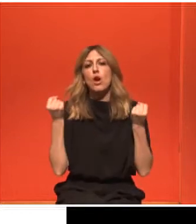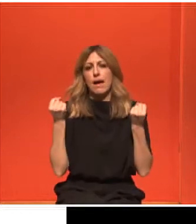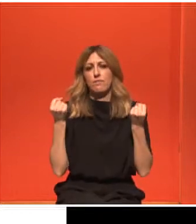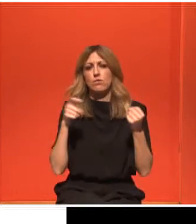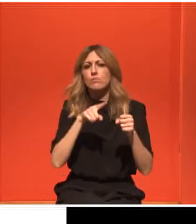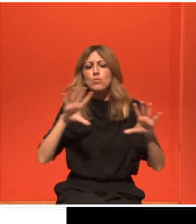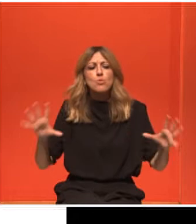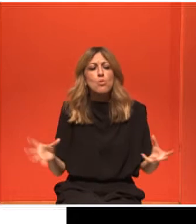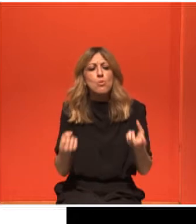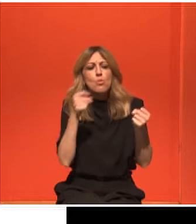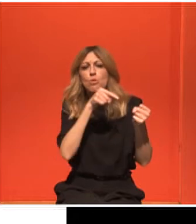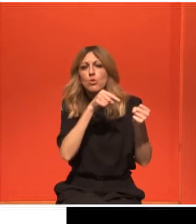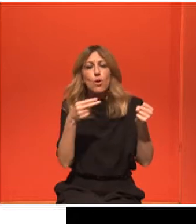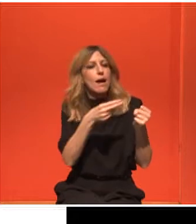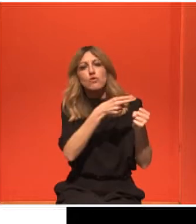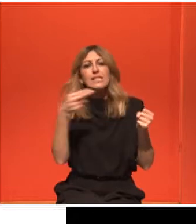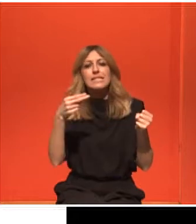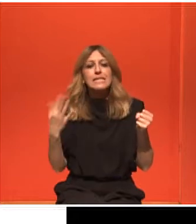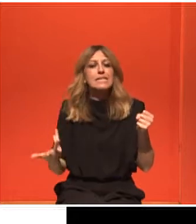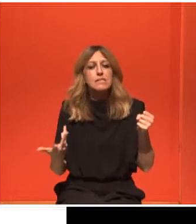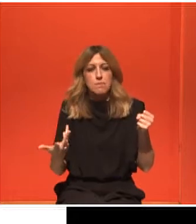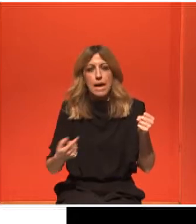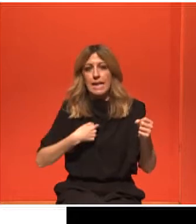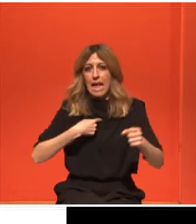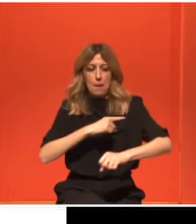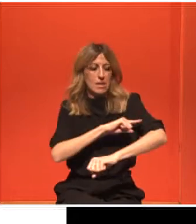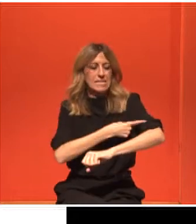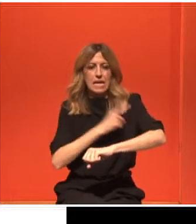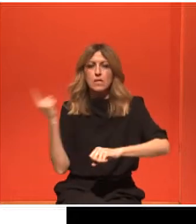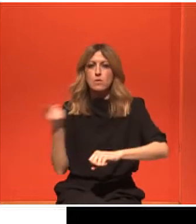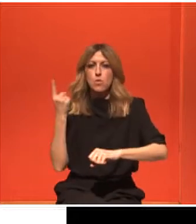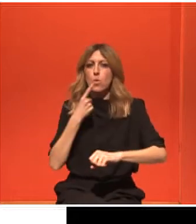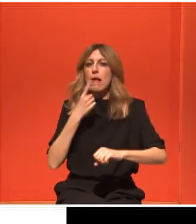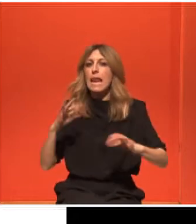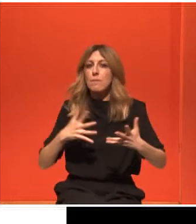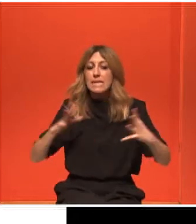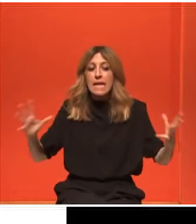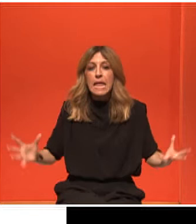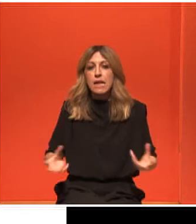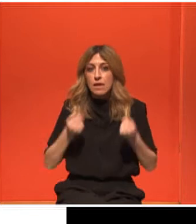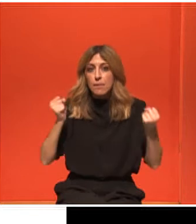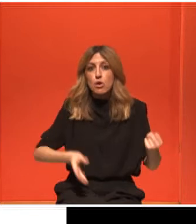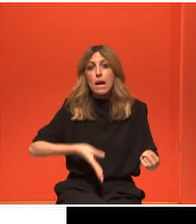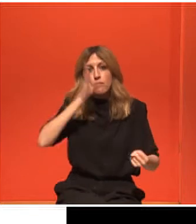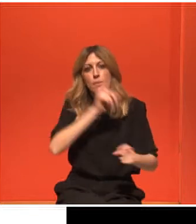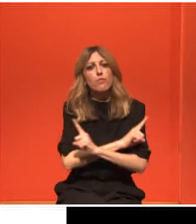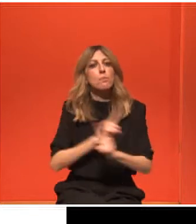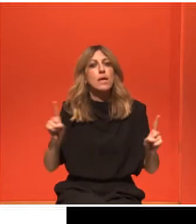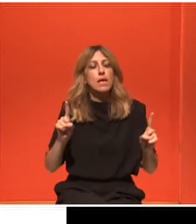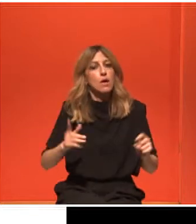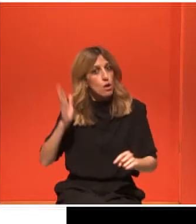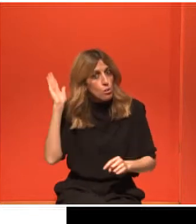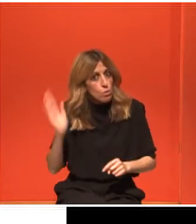πράγματα. Το ένα είναι η πρωτογενής πρόληψη, όπως λέμε εμείς οι γιατροί. Δηλαδή, να μην νοσήσουμε. Μπορούμε να κάνουμε κάτι για να μην νοσήσουμε καθόλου.